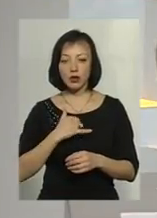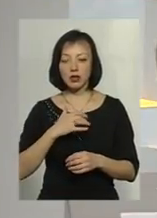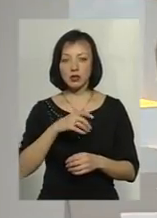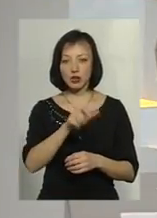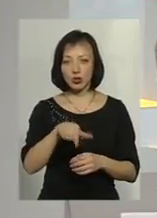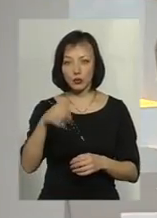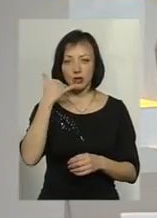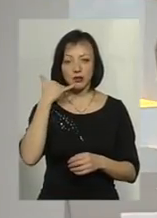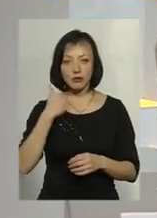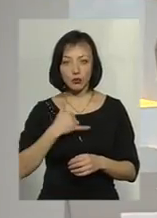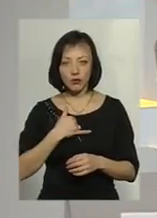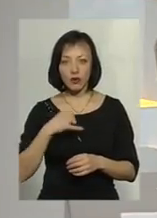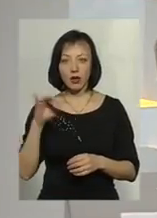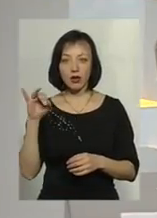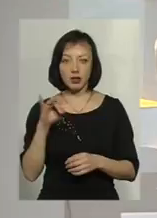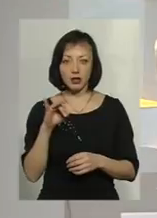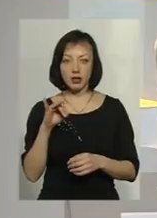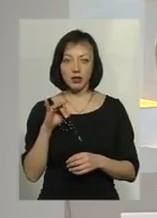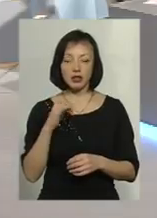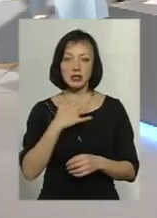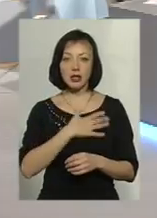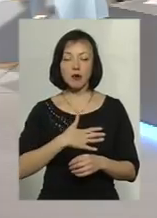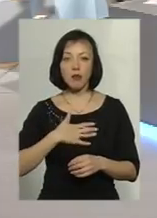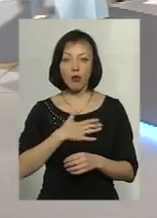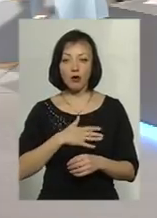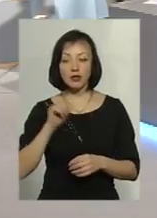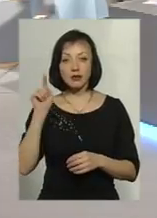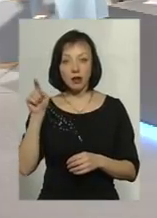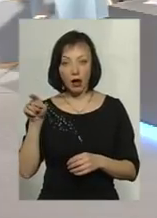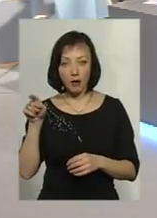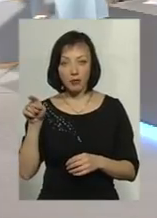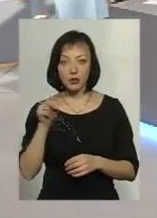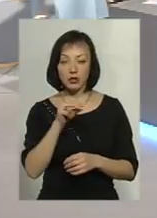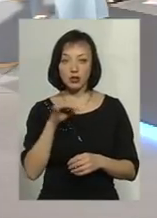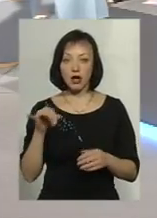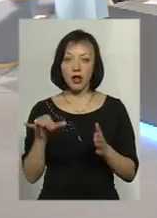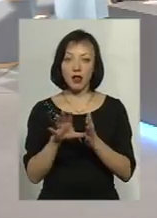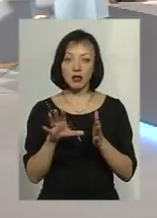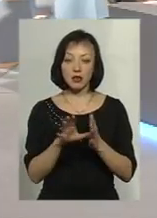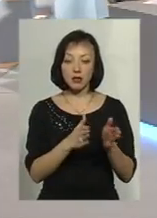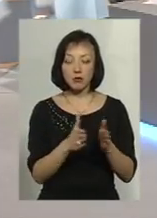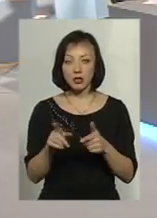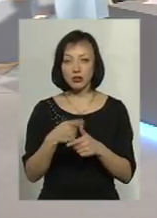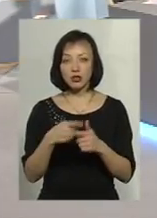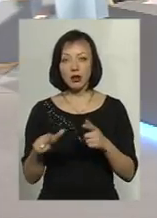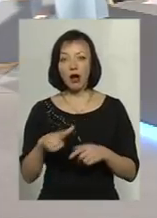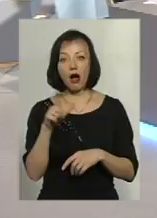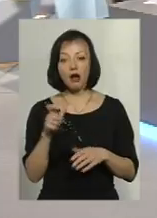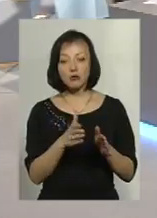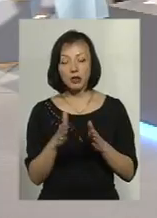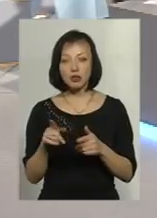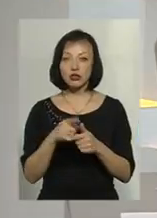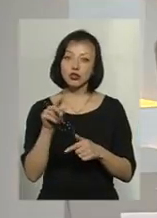телефонували з занепокоєнням, що там чи то електричні мережі, чи то газові мережі.